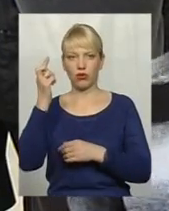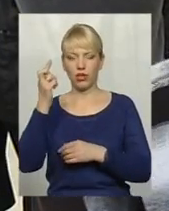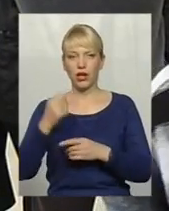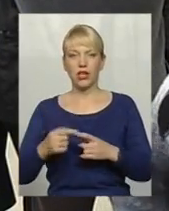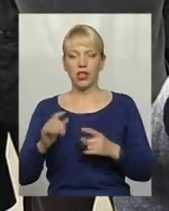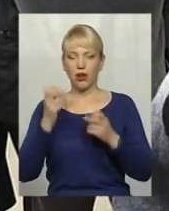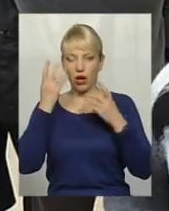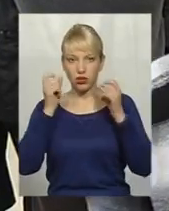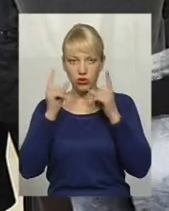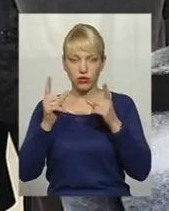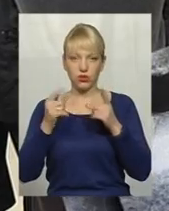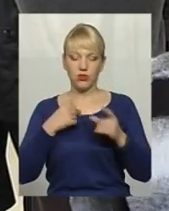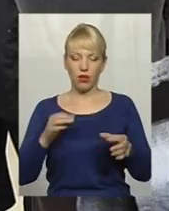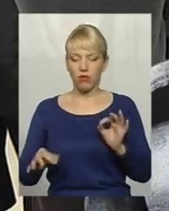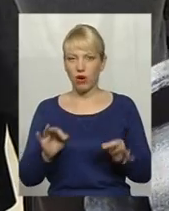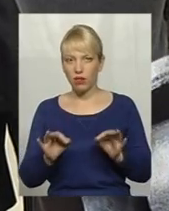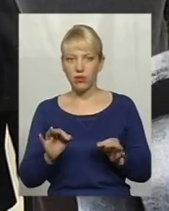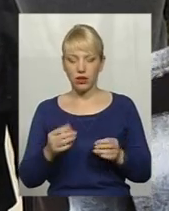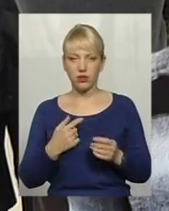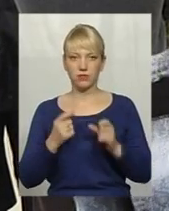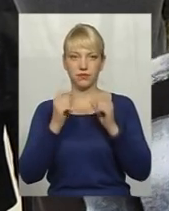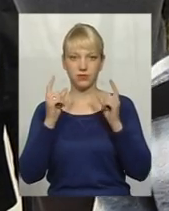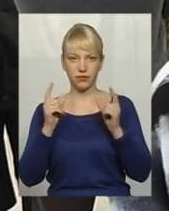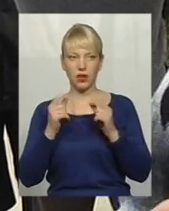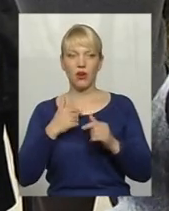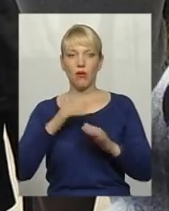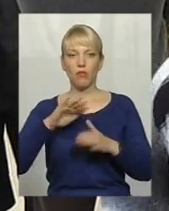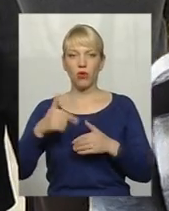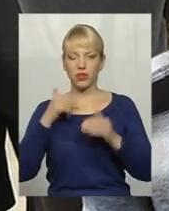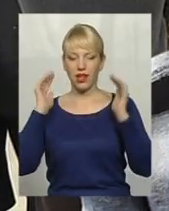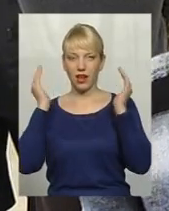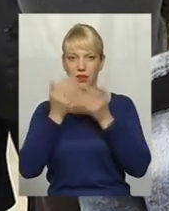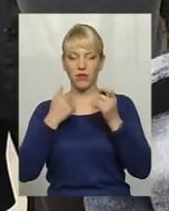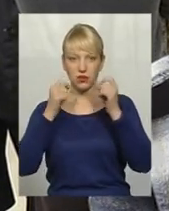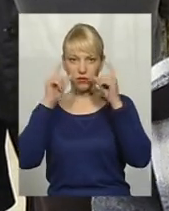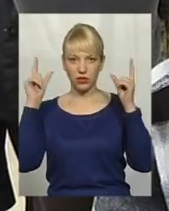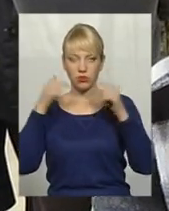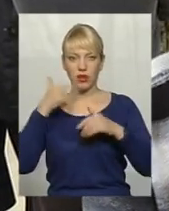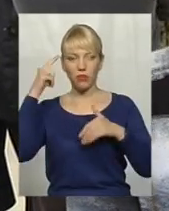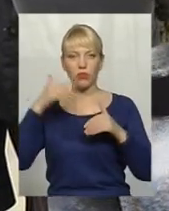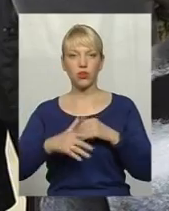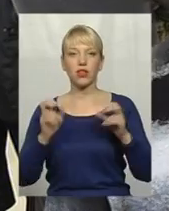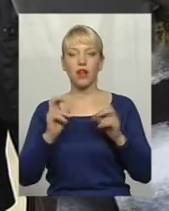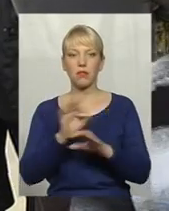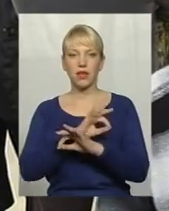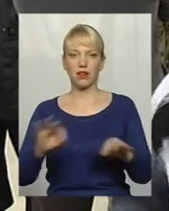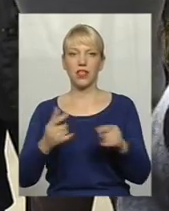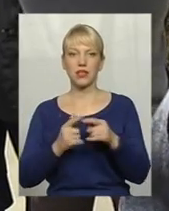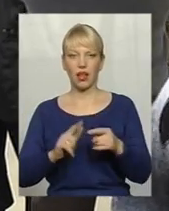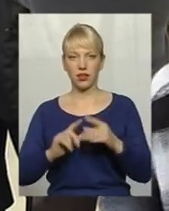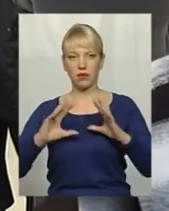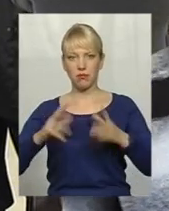очинився, потім більш-менш в себе прийшов після реанімації. Я зрозумів, як прекрасен цей світ.